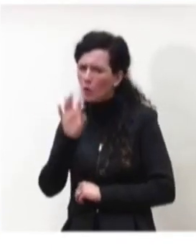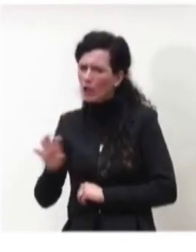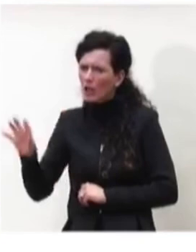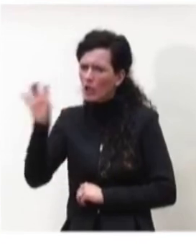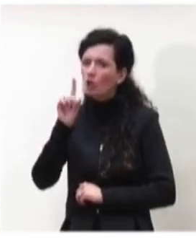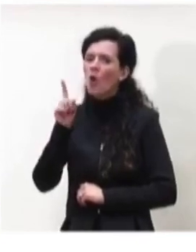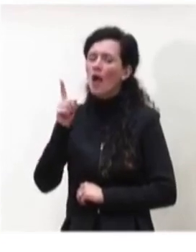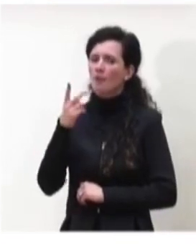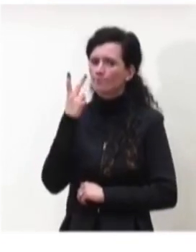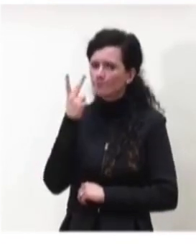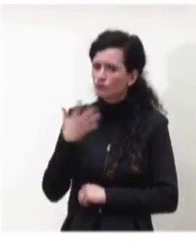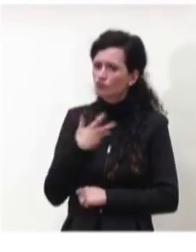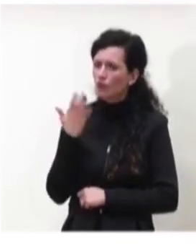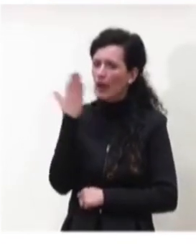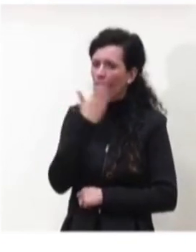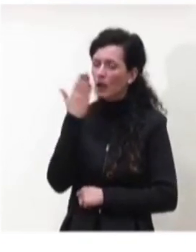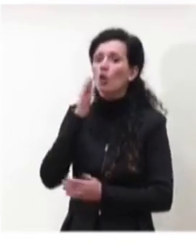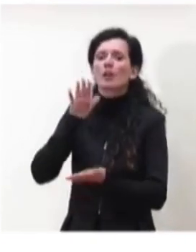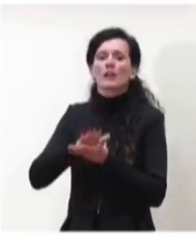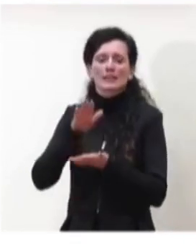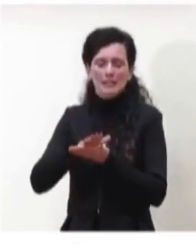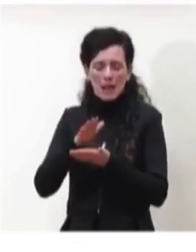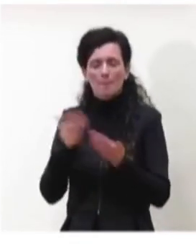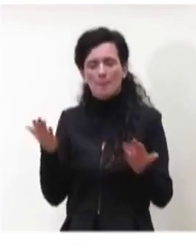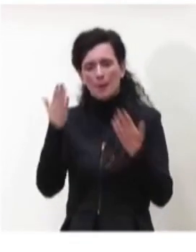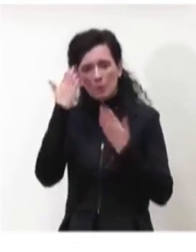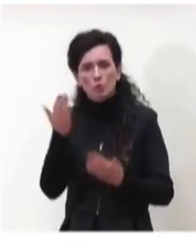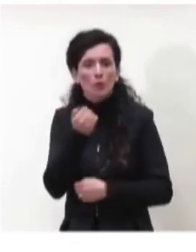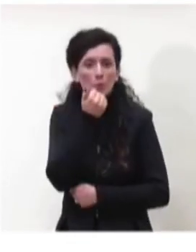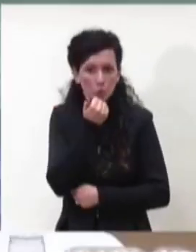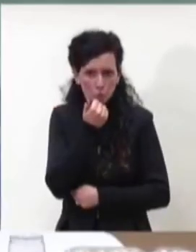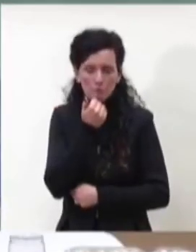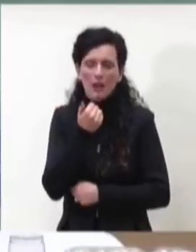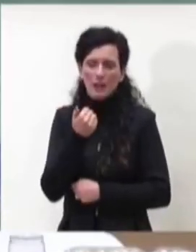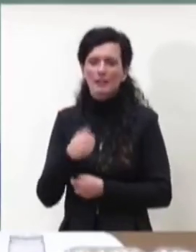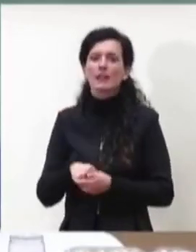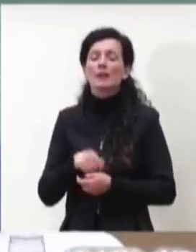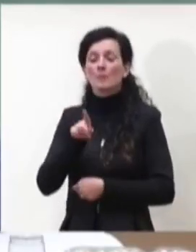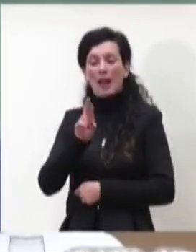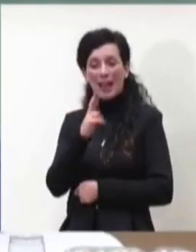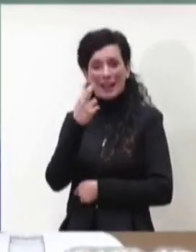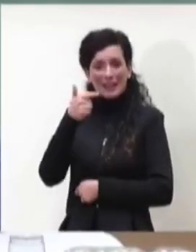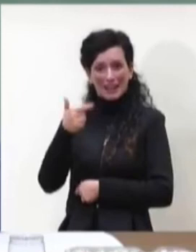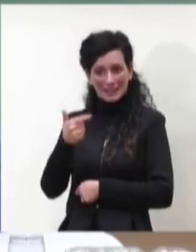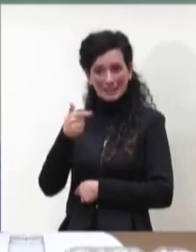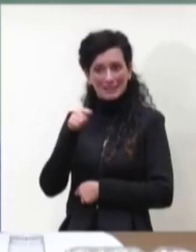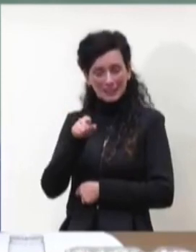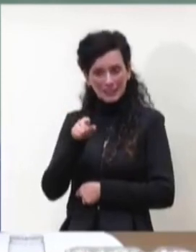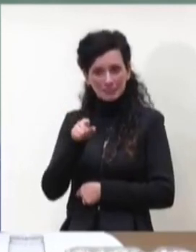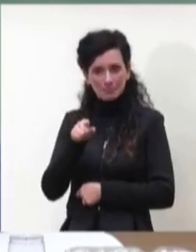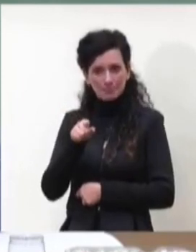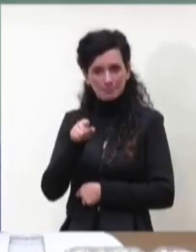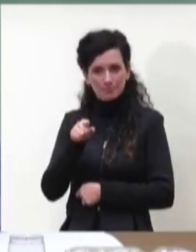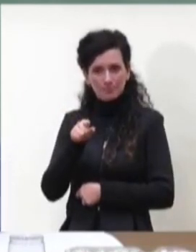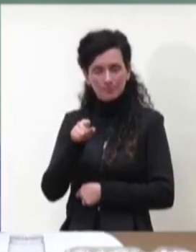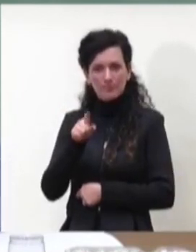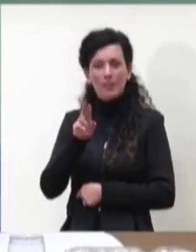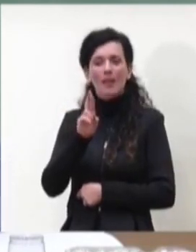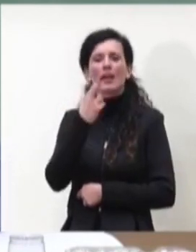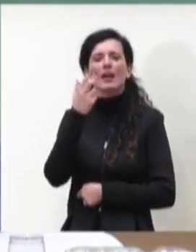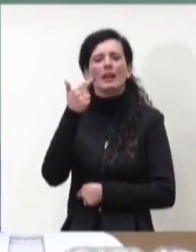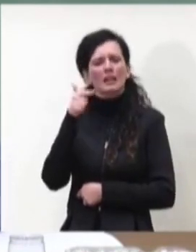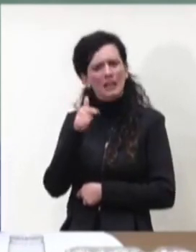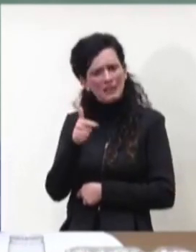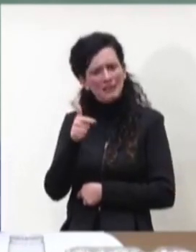stampa purtroppo, scusate, dell'RT che ha soltanto a livello puntuale,